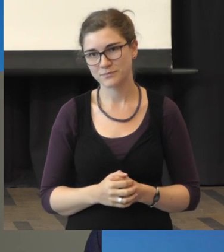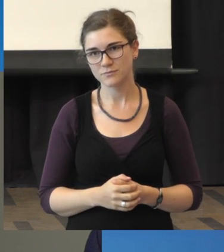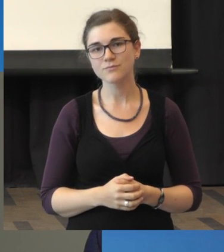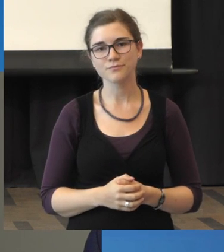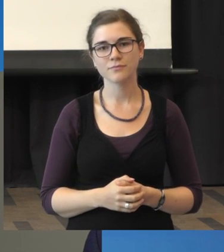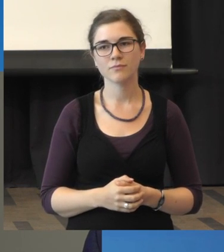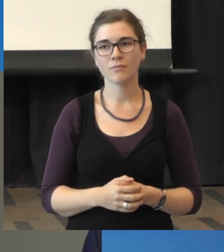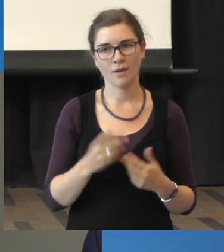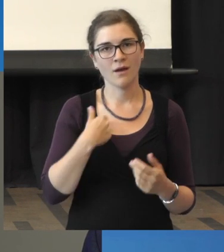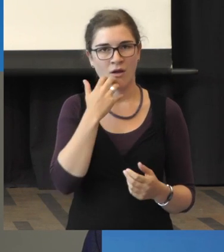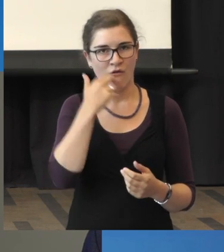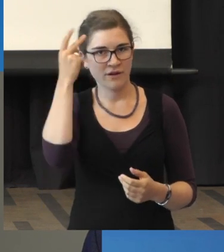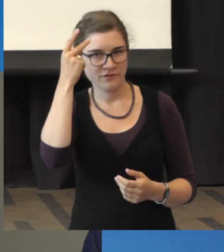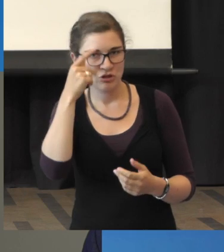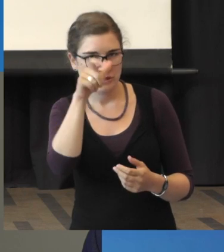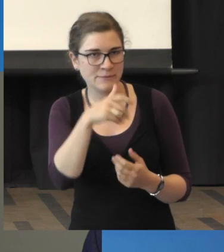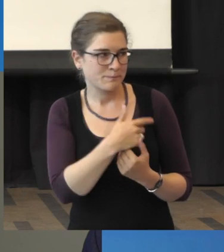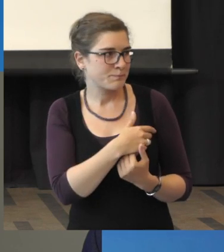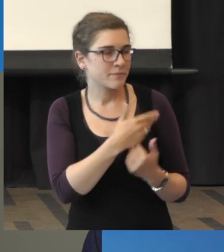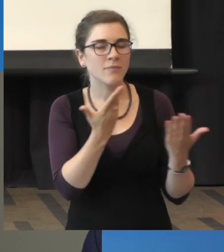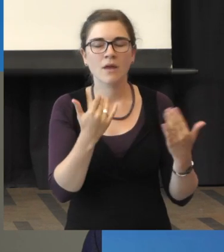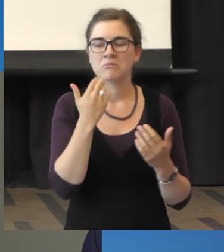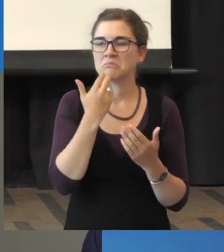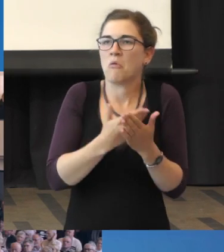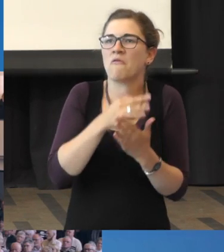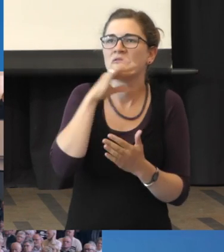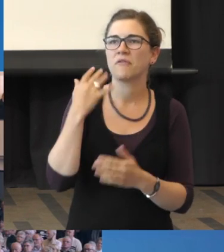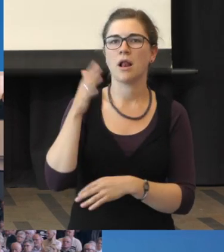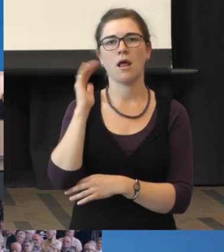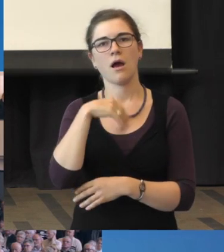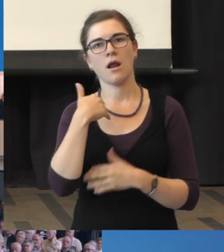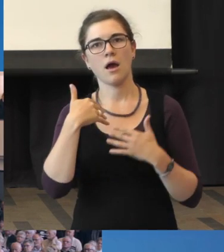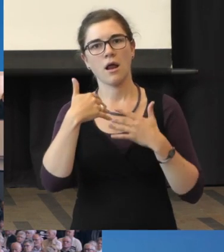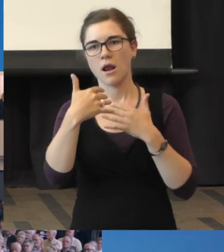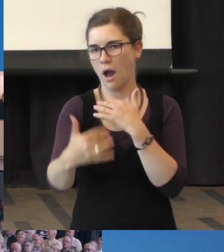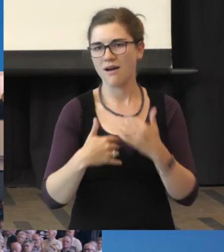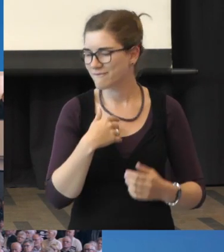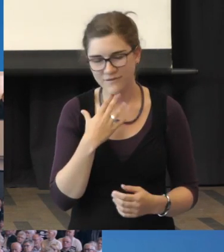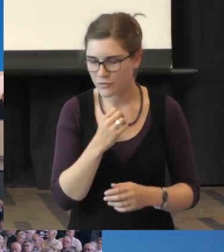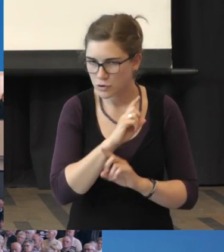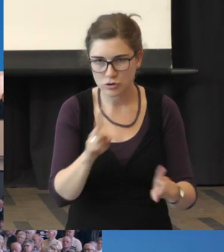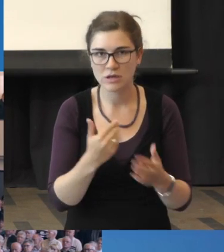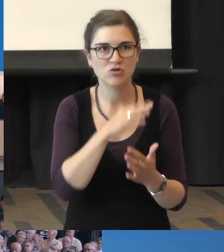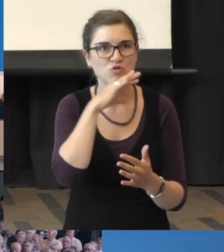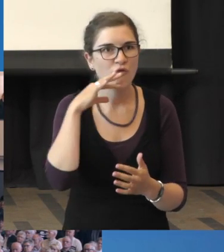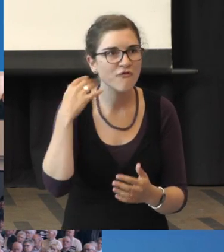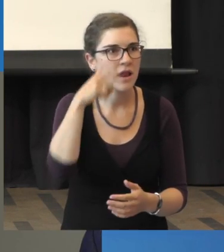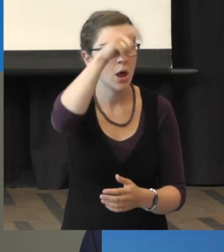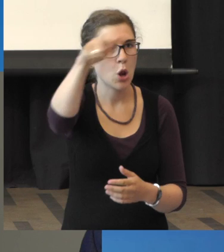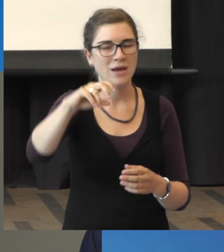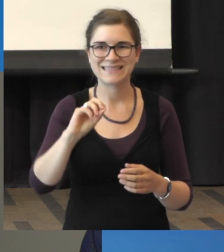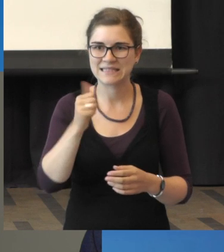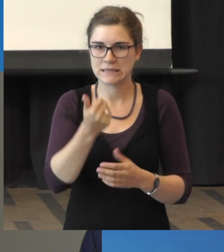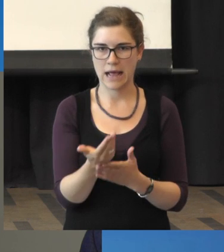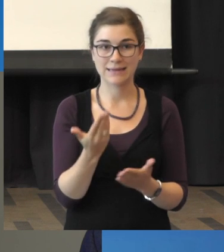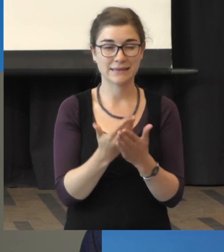will ich gar nicht lange Vorrede halten, denn so viele Zuschauer haben wir selten hier und Zuhörer. Das heißt, so viele Fragen